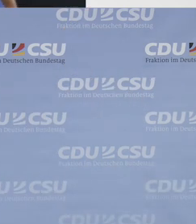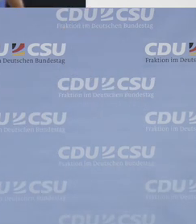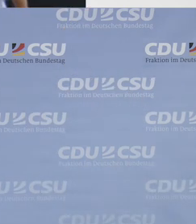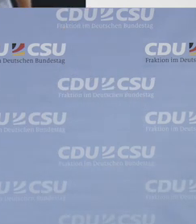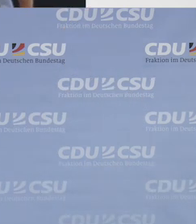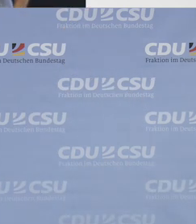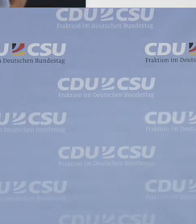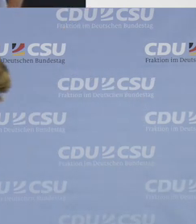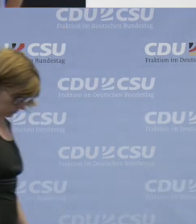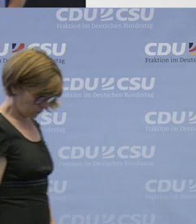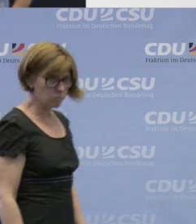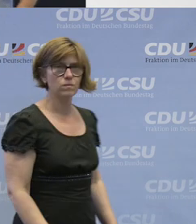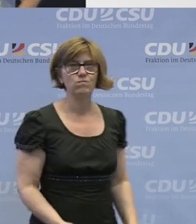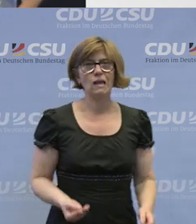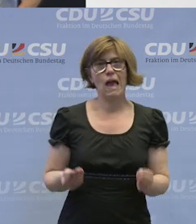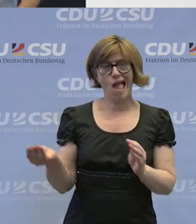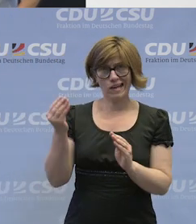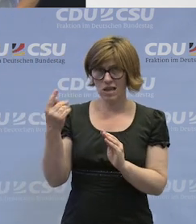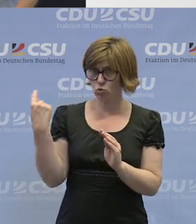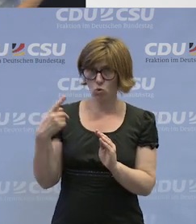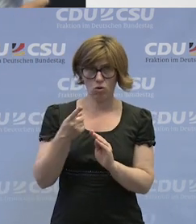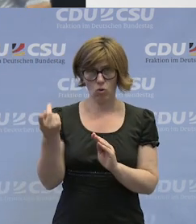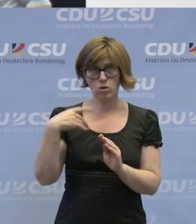Ergänzungen aus der Runde. Sonst habe ich hier die nächste Frage.